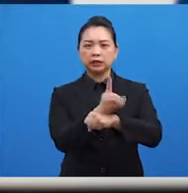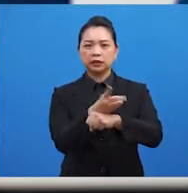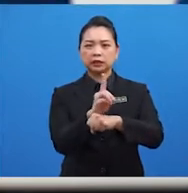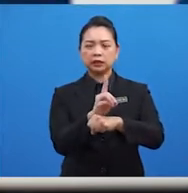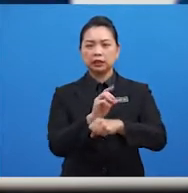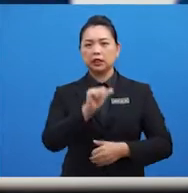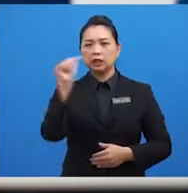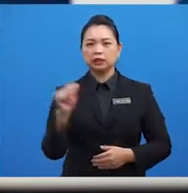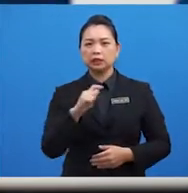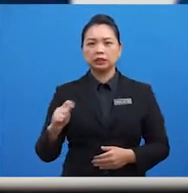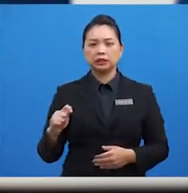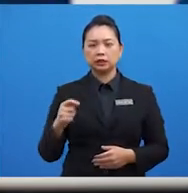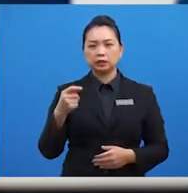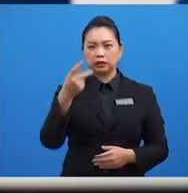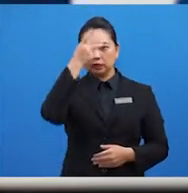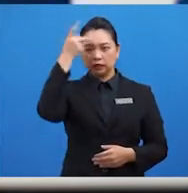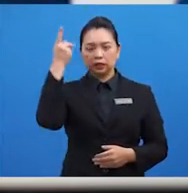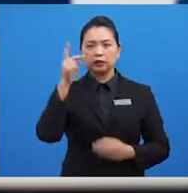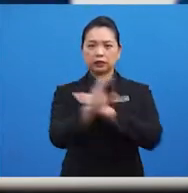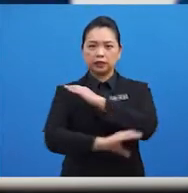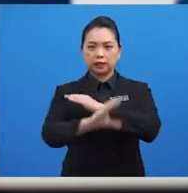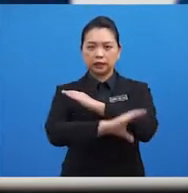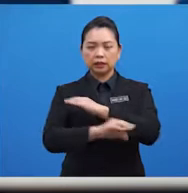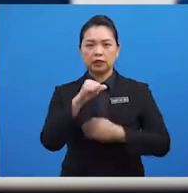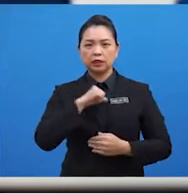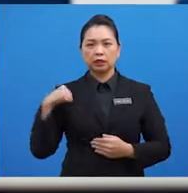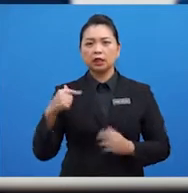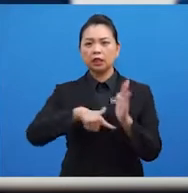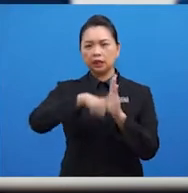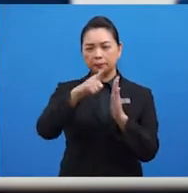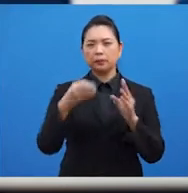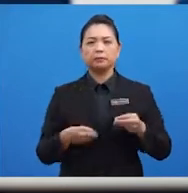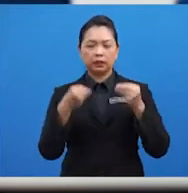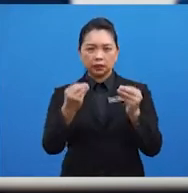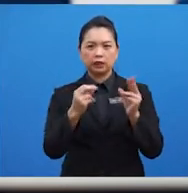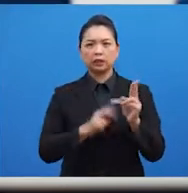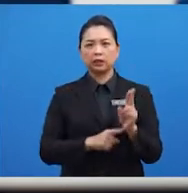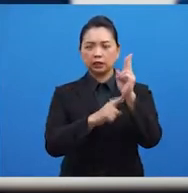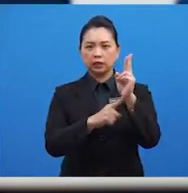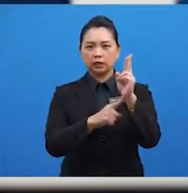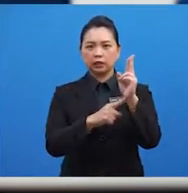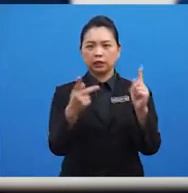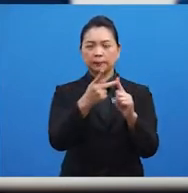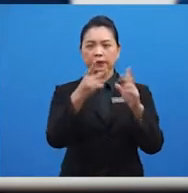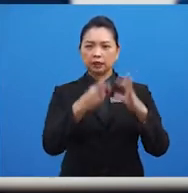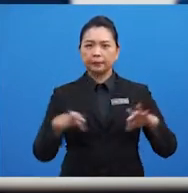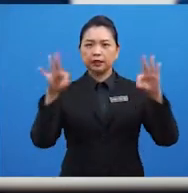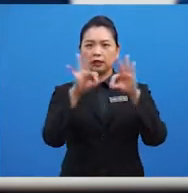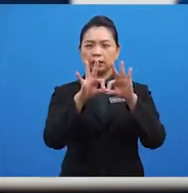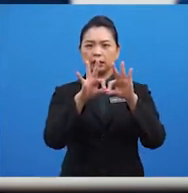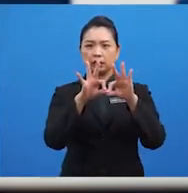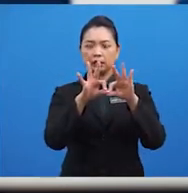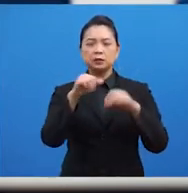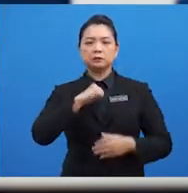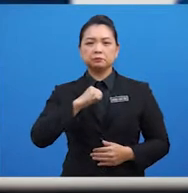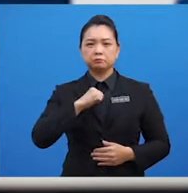Hal ini kerana negara-negara anggota lebih memberi keutamaan kepada kepentingan